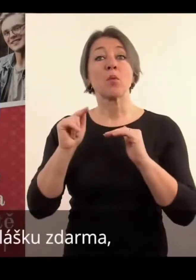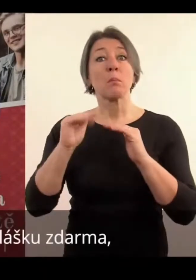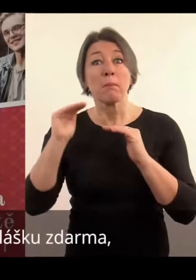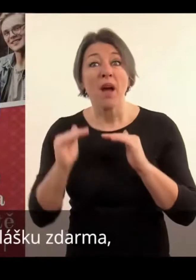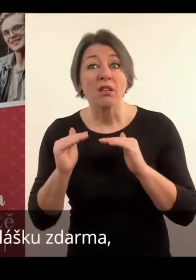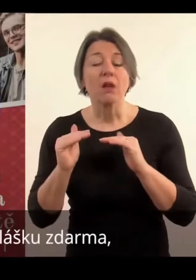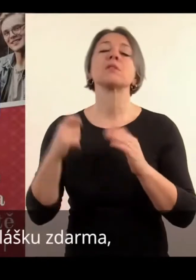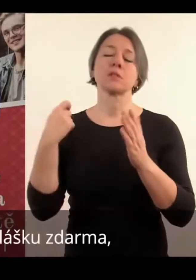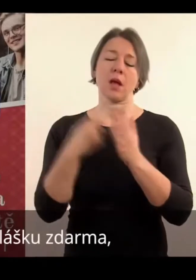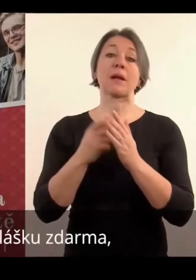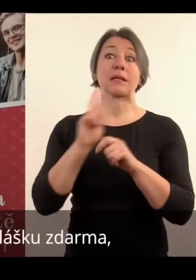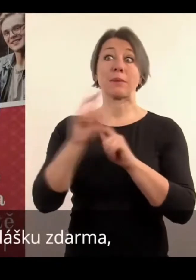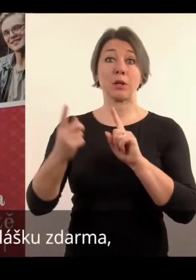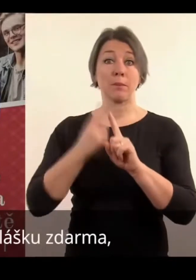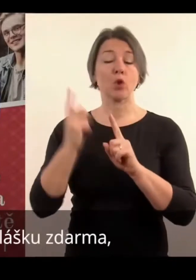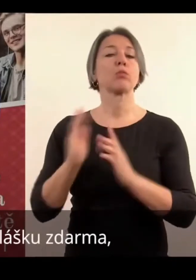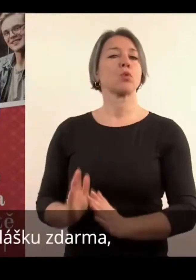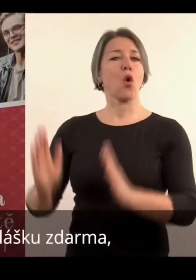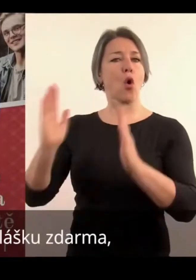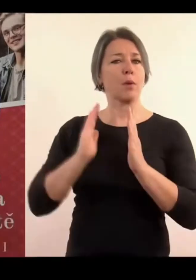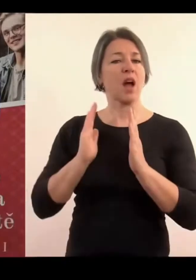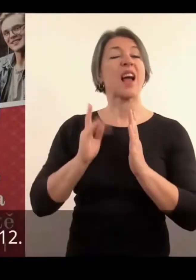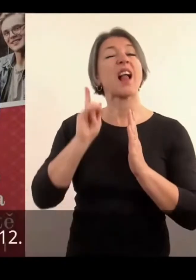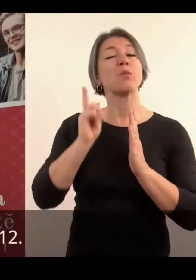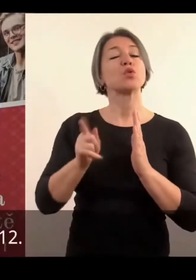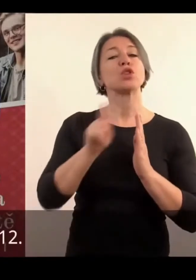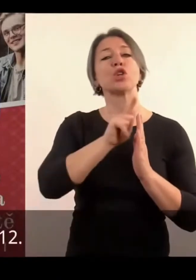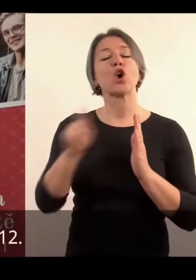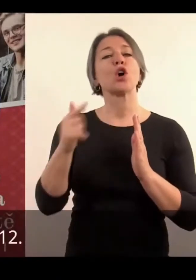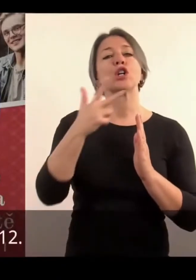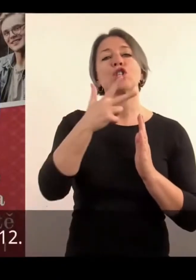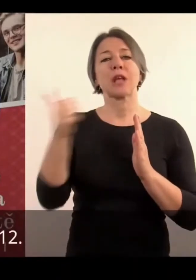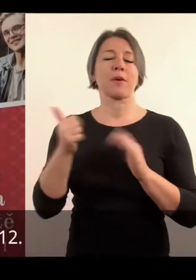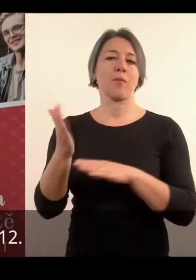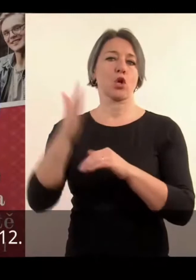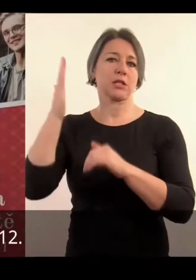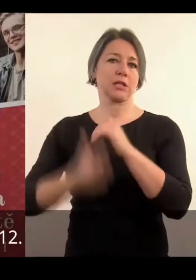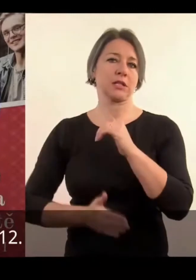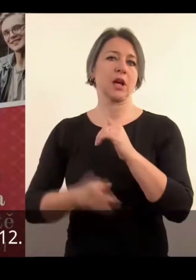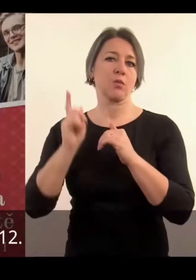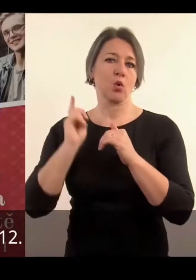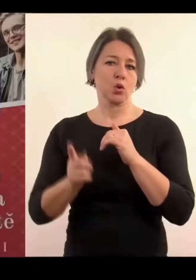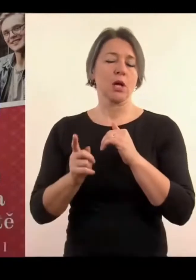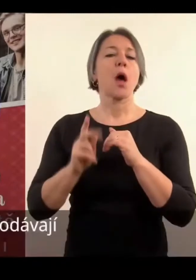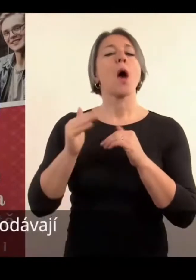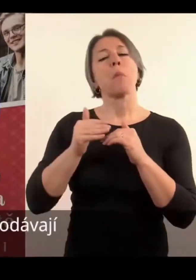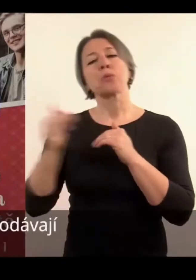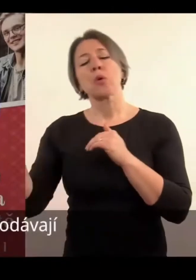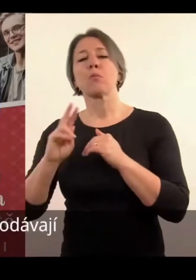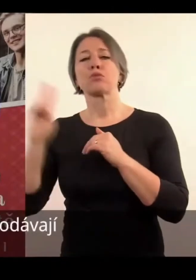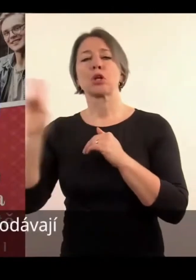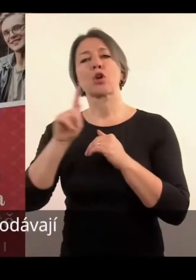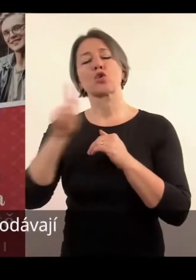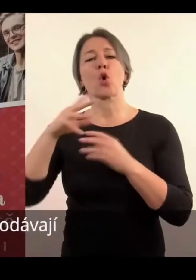něco takového zájemu, tu jednu přihlášku zdarma, jenom je důležité podat ji do 31.12. Takže i když přihlášky se normálně